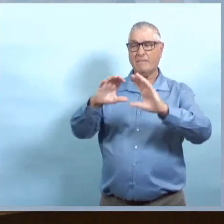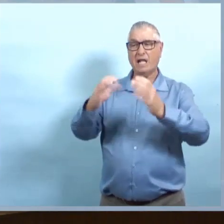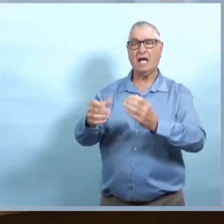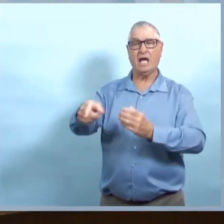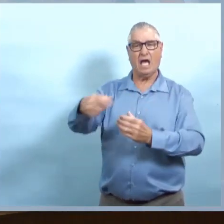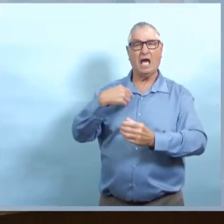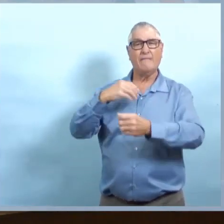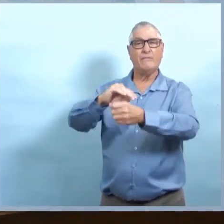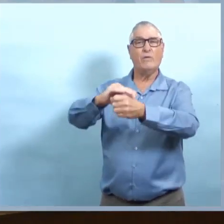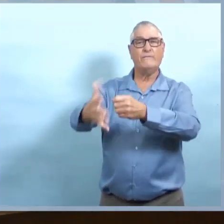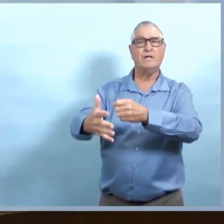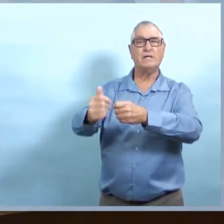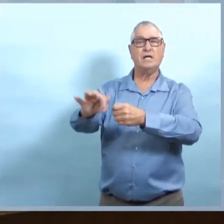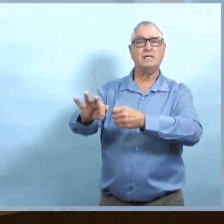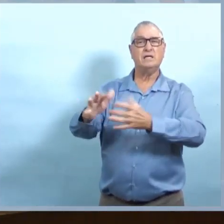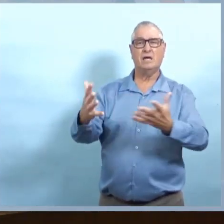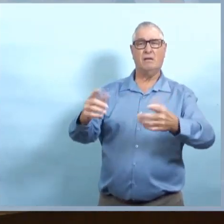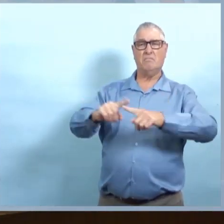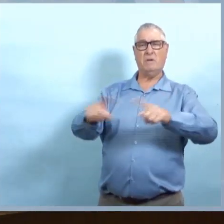Nous entendons des parents